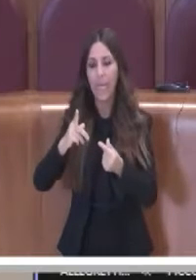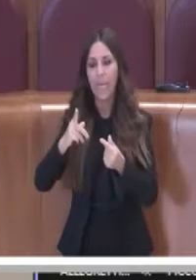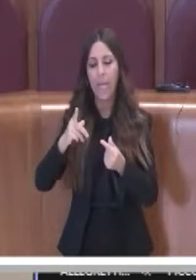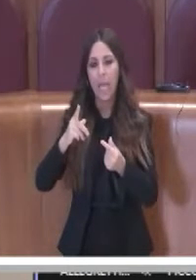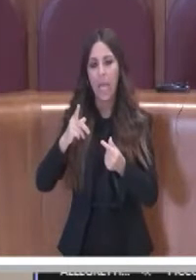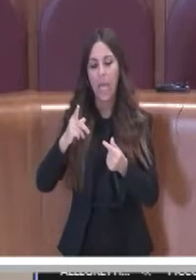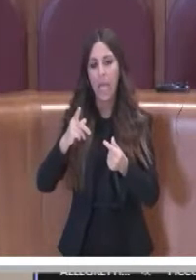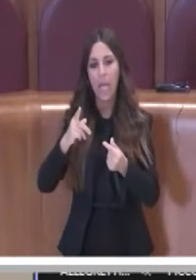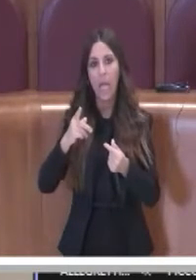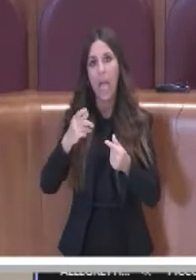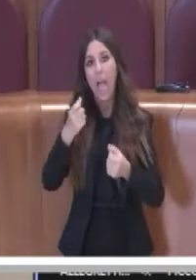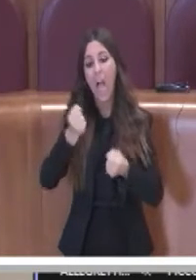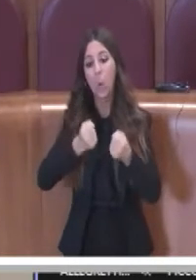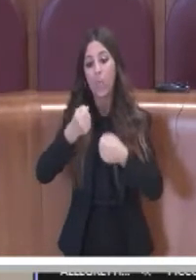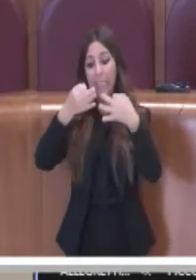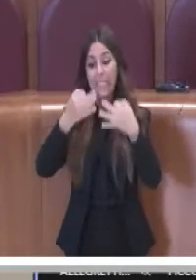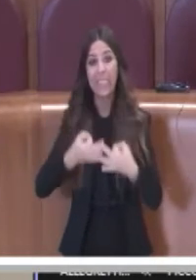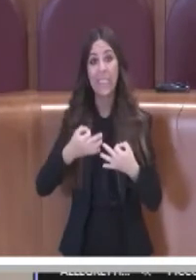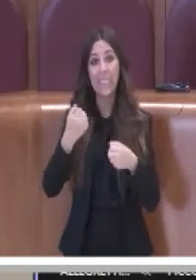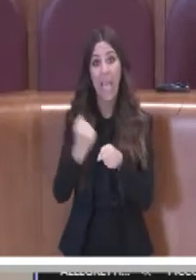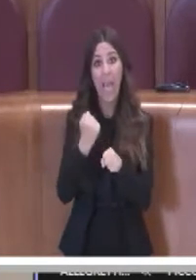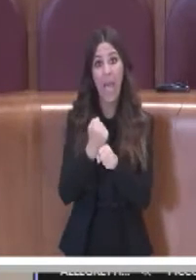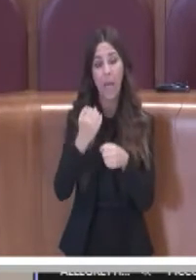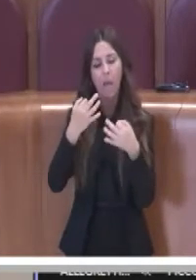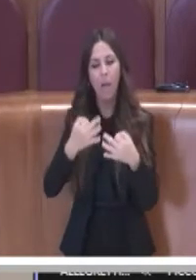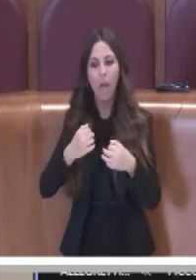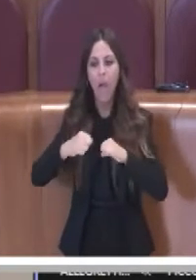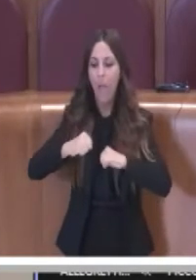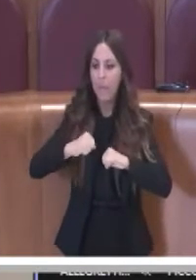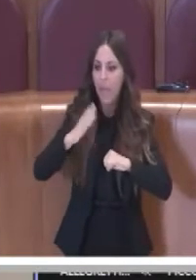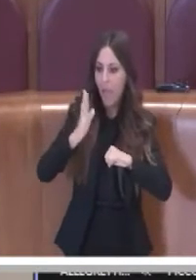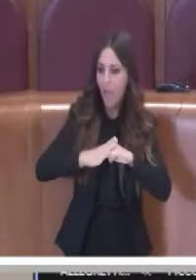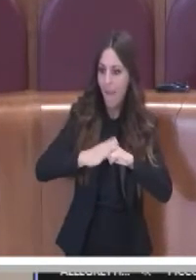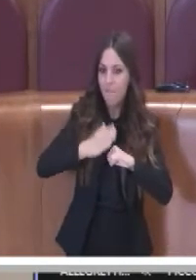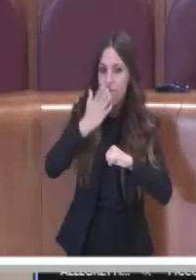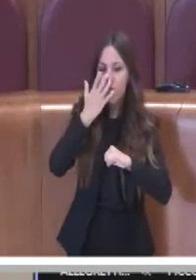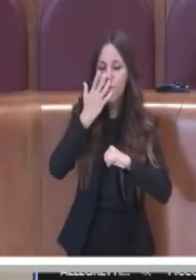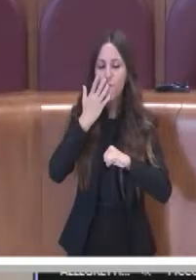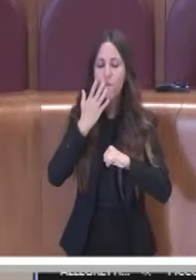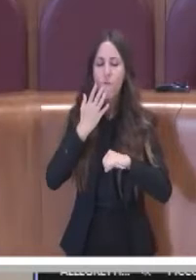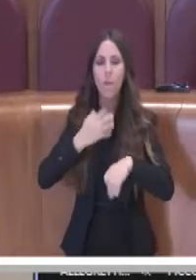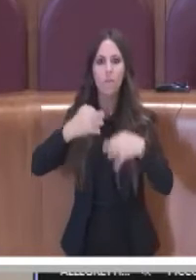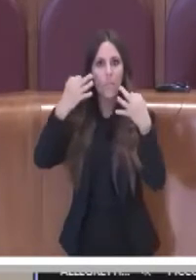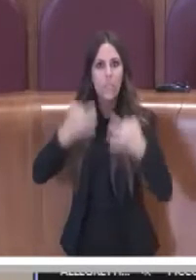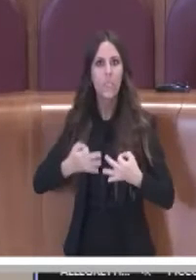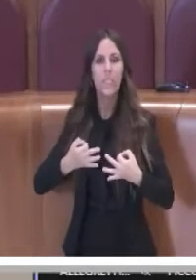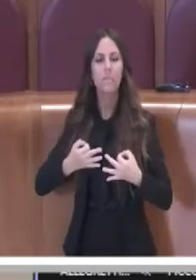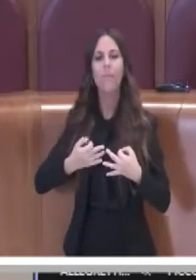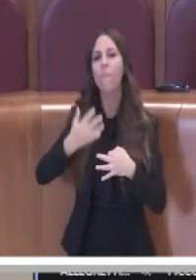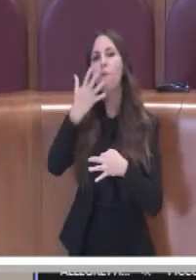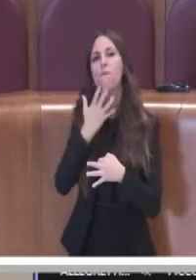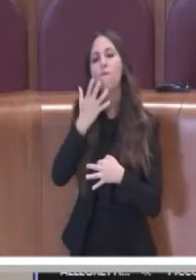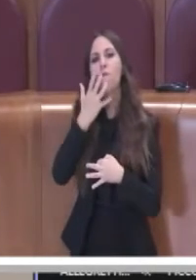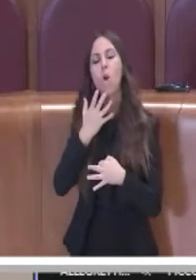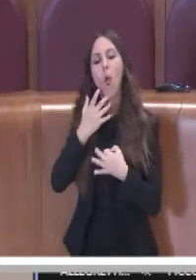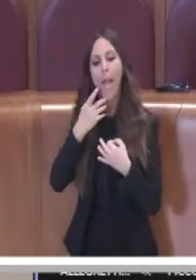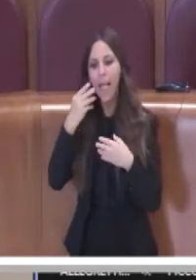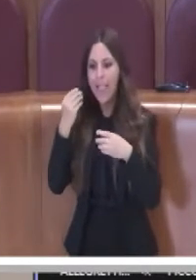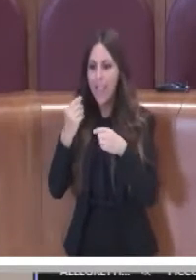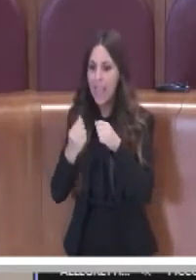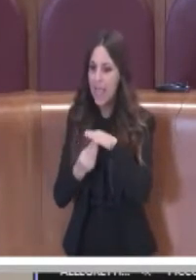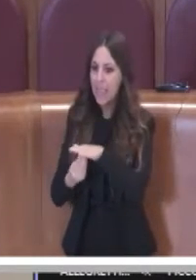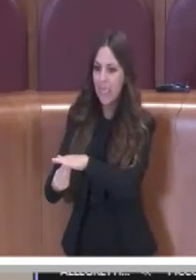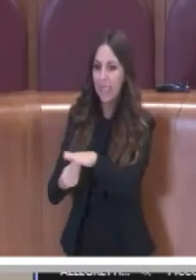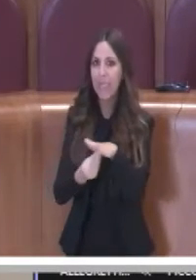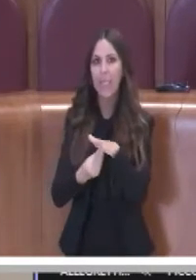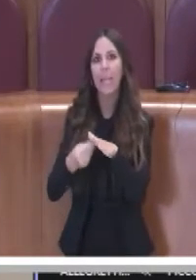questi autisti, che questa amministrazione voleva e con determinazione ha voluto che questi lavoratori